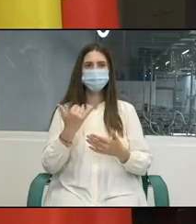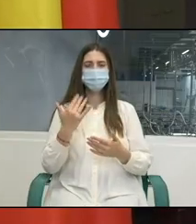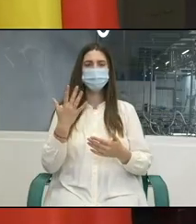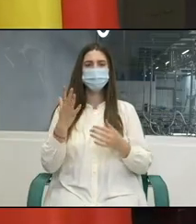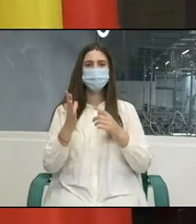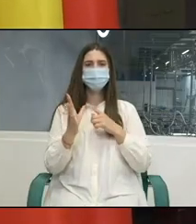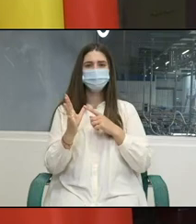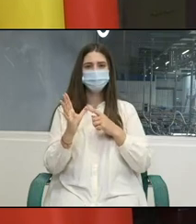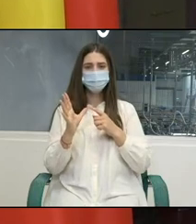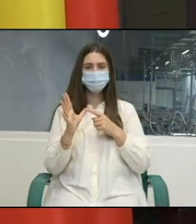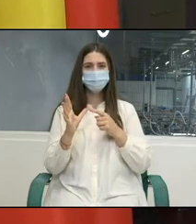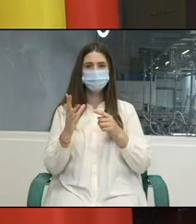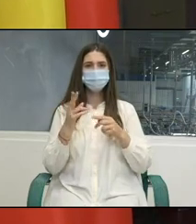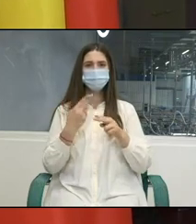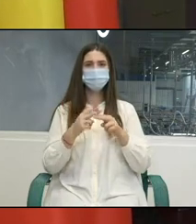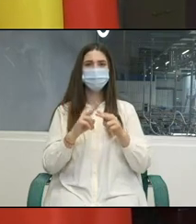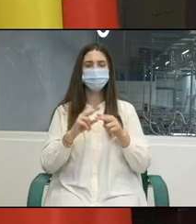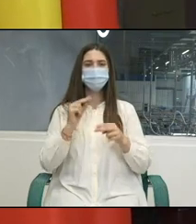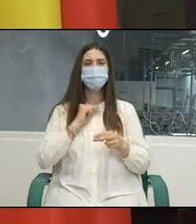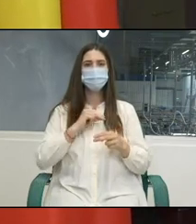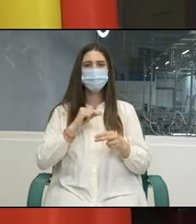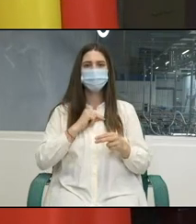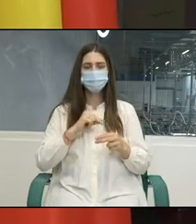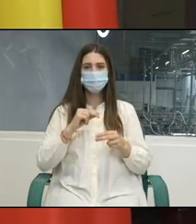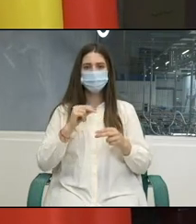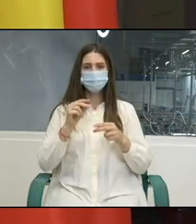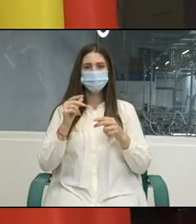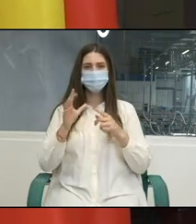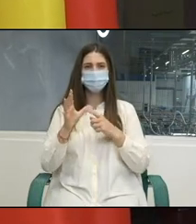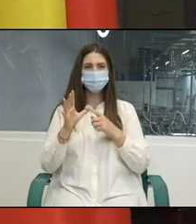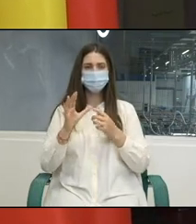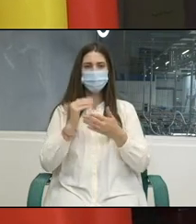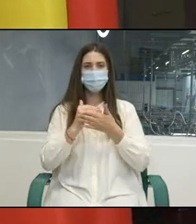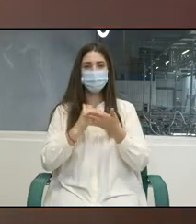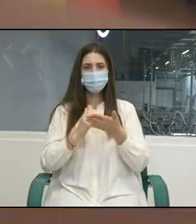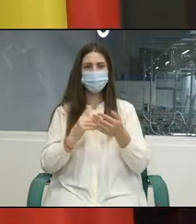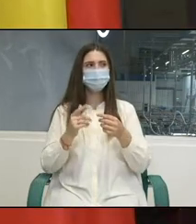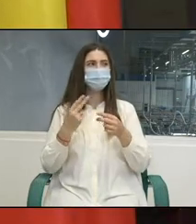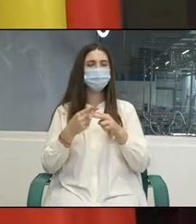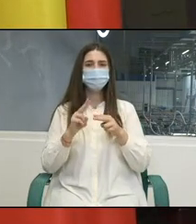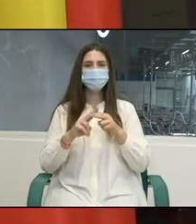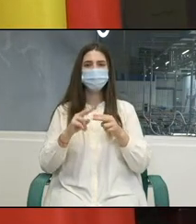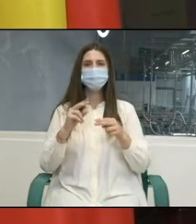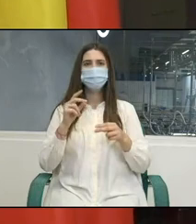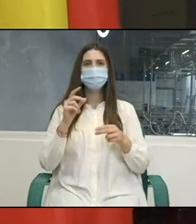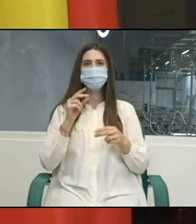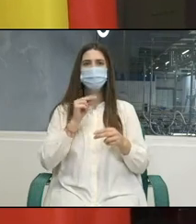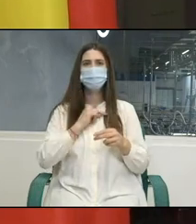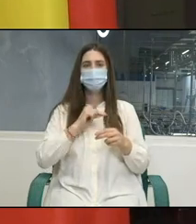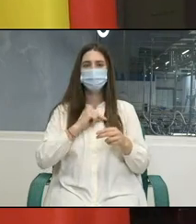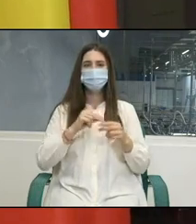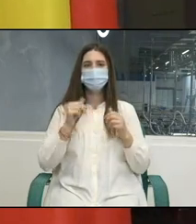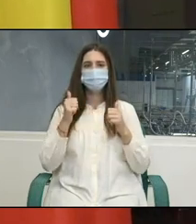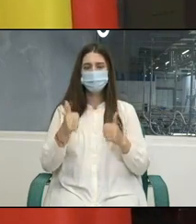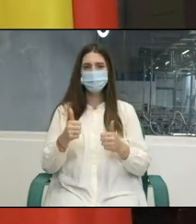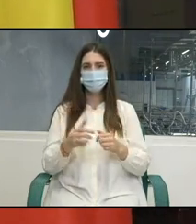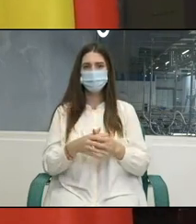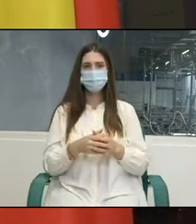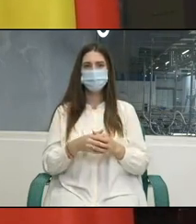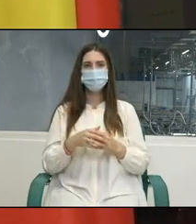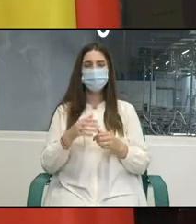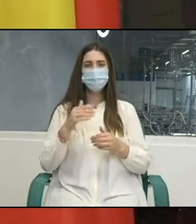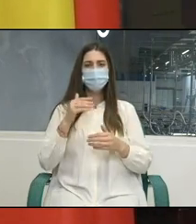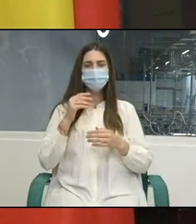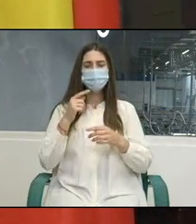țară privind munca decentă pentru Republica Moldova. La fiecare etapă am atins rezultate,